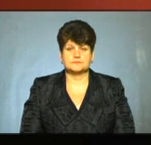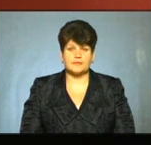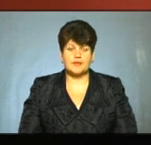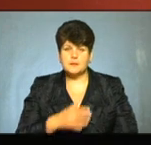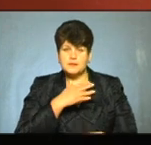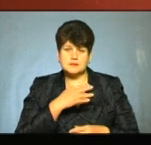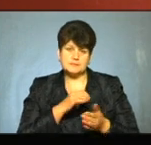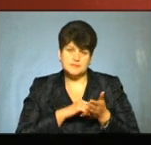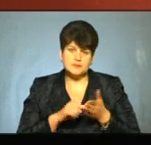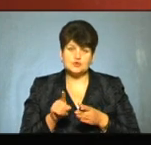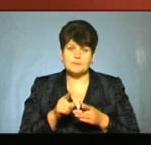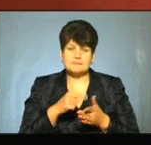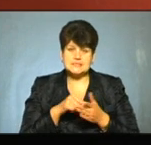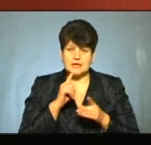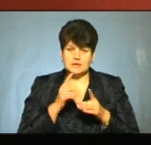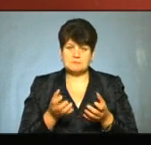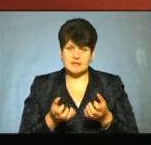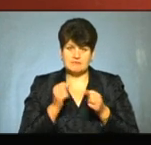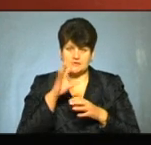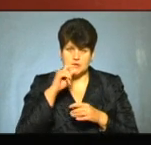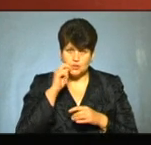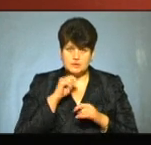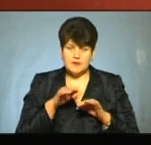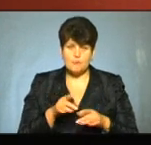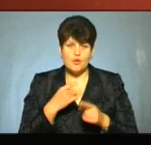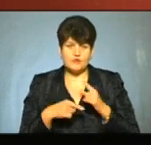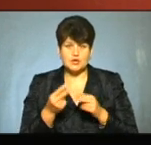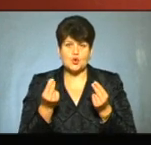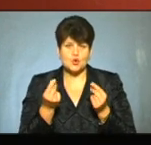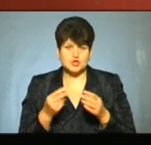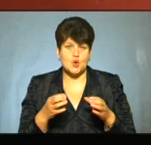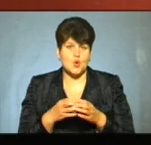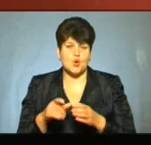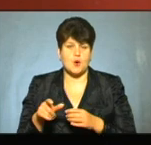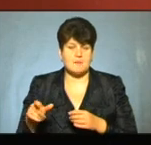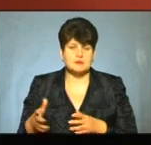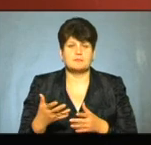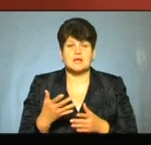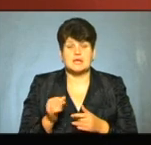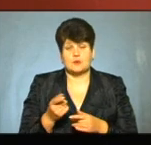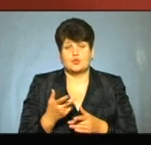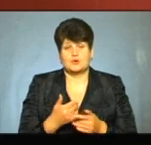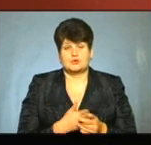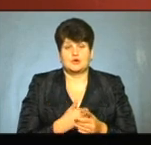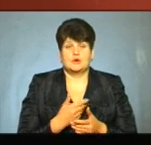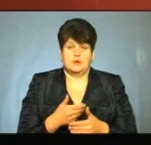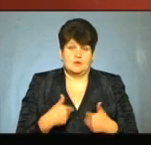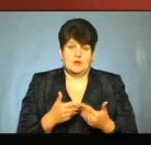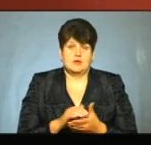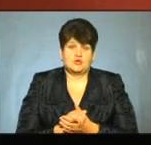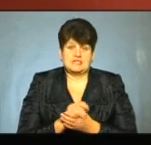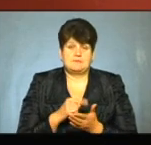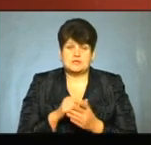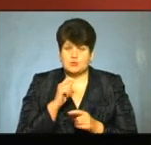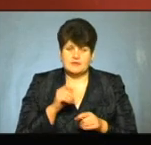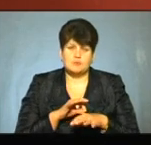Зазначу, що таким чином міська рада підтримала всеукраїнську акцію «Поверніть гроші громадам», яку ініціювала Асоціація міст України. Вона проходить у